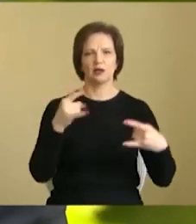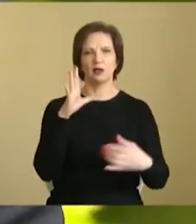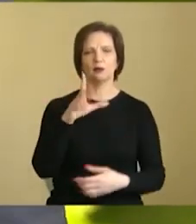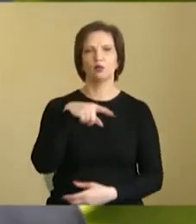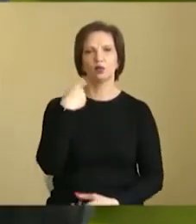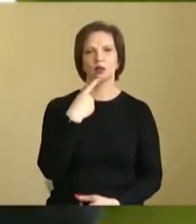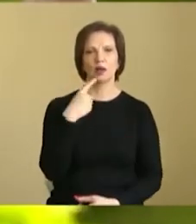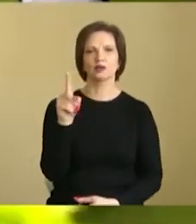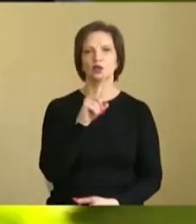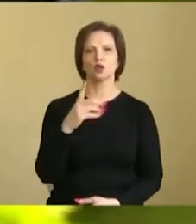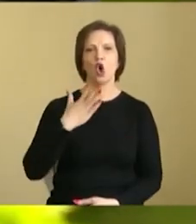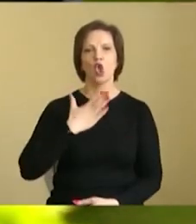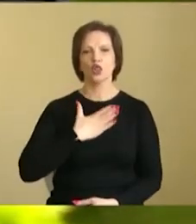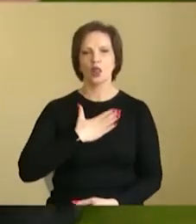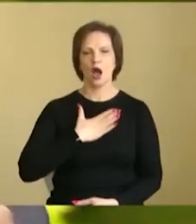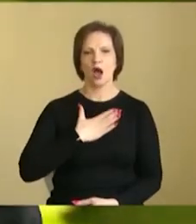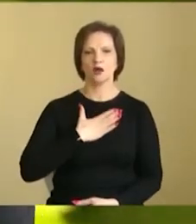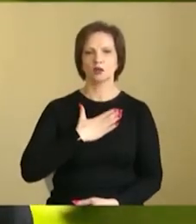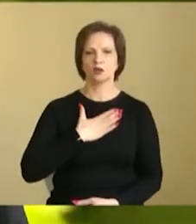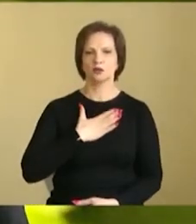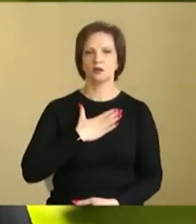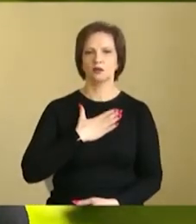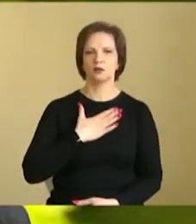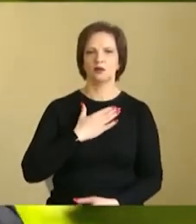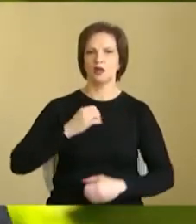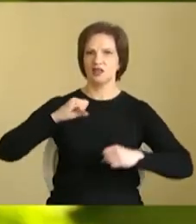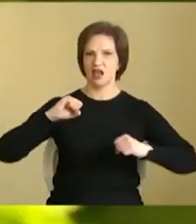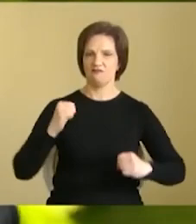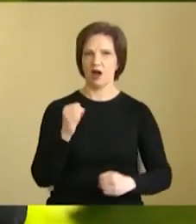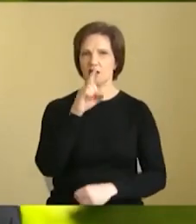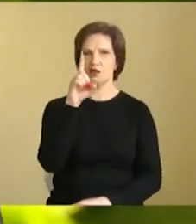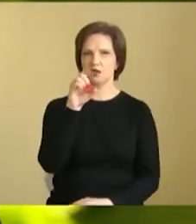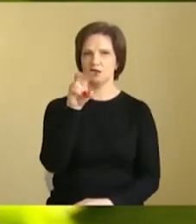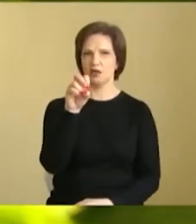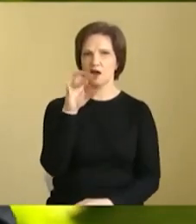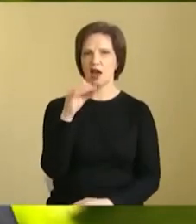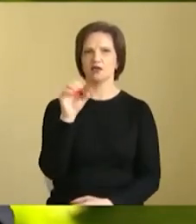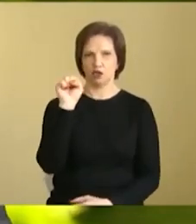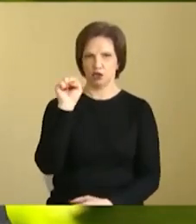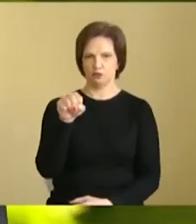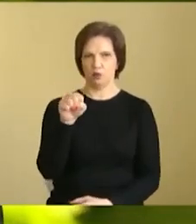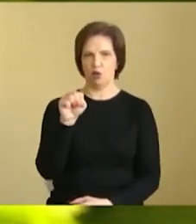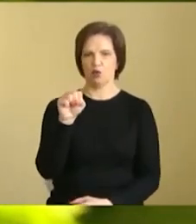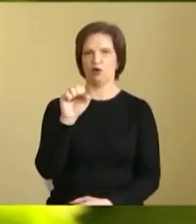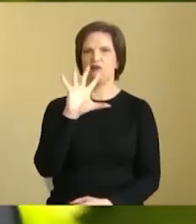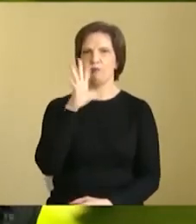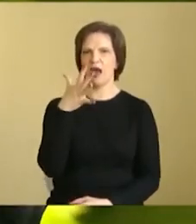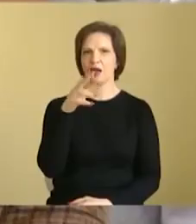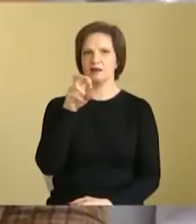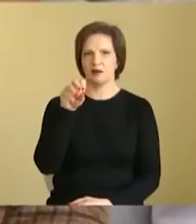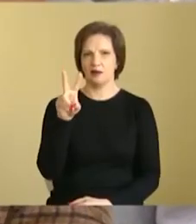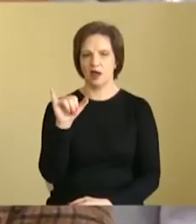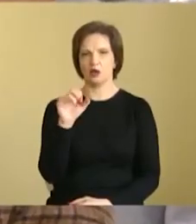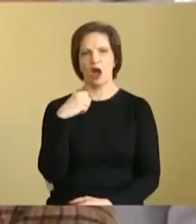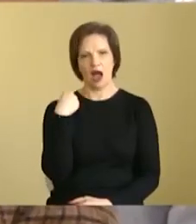наш корничий товариш Зеленський, значить, змог п'ятилєтку, а от дать